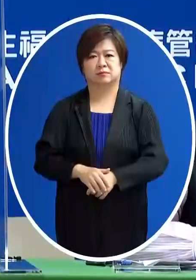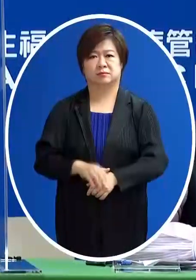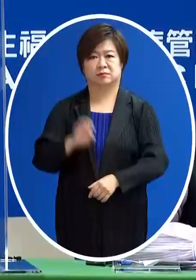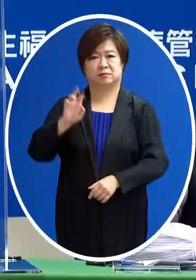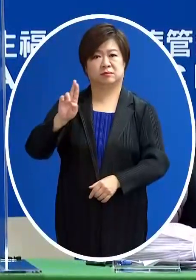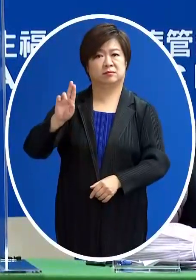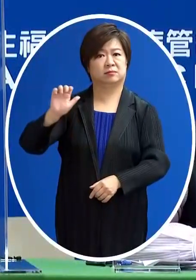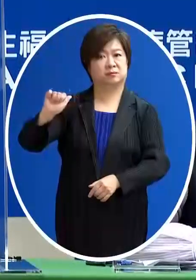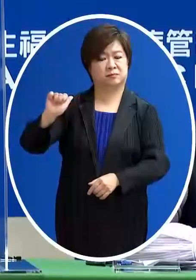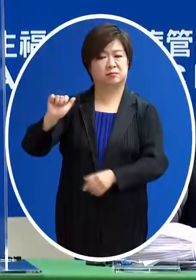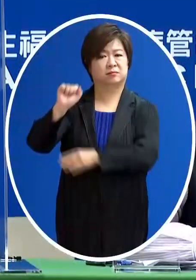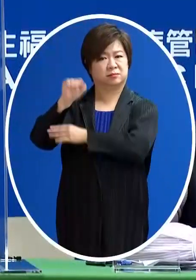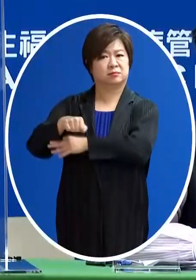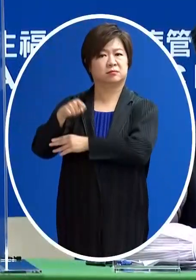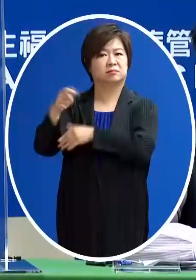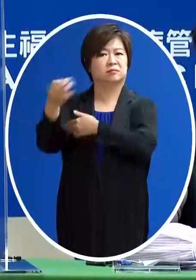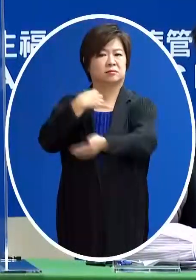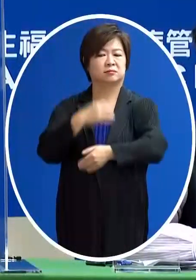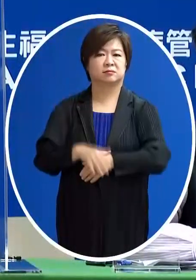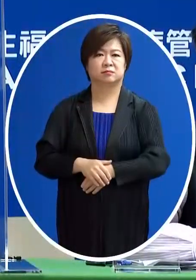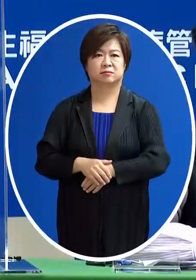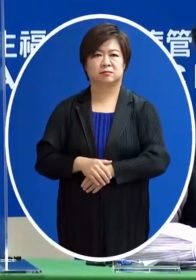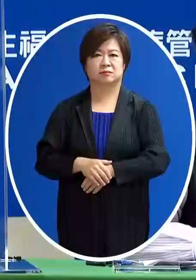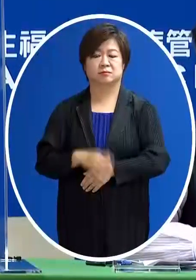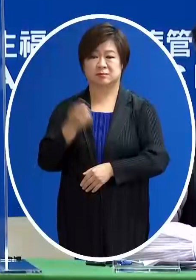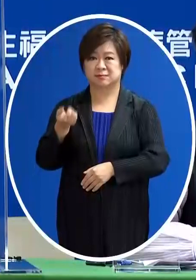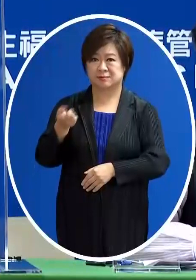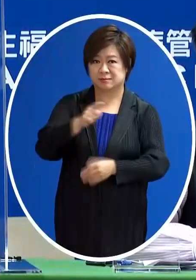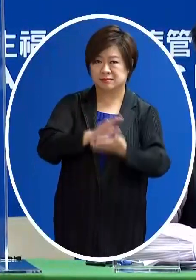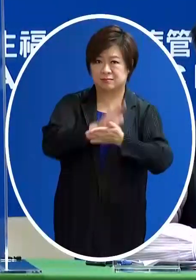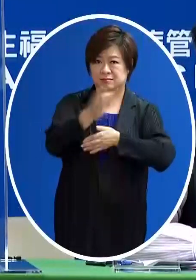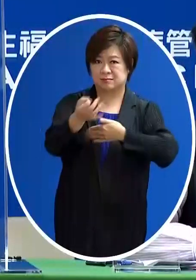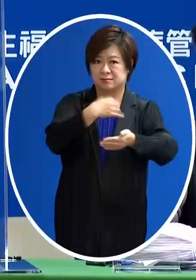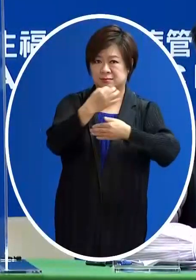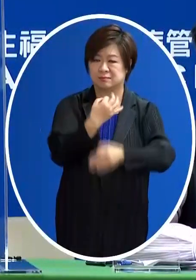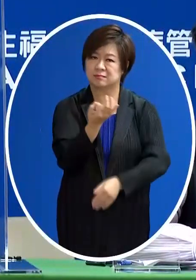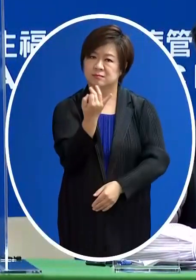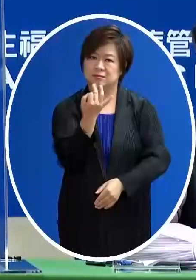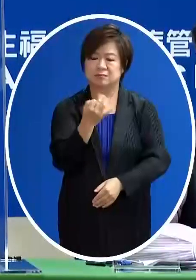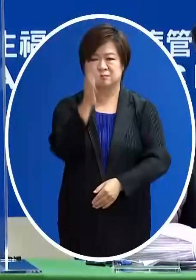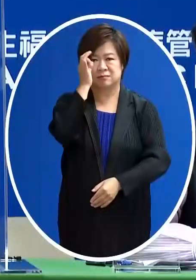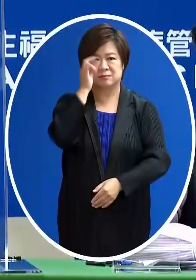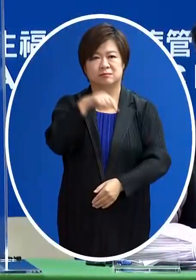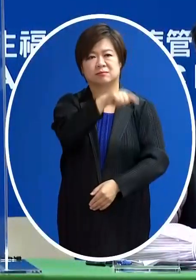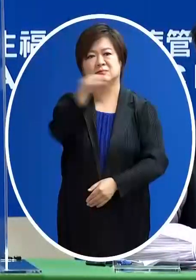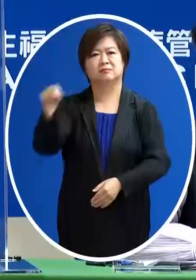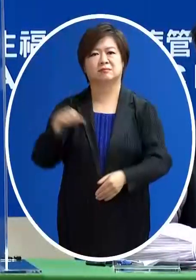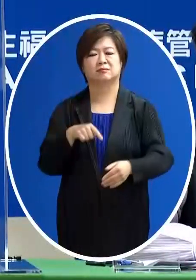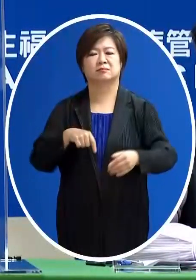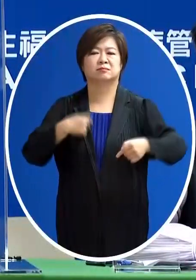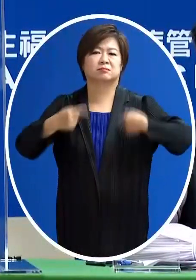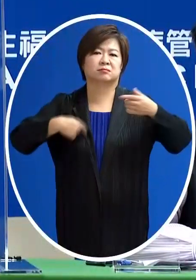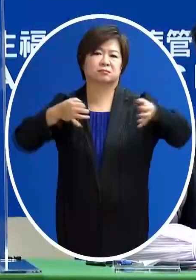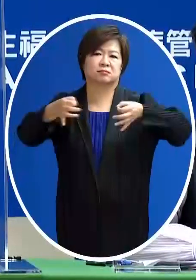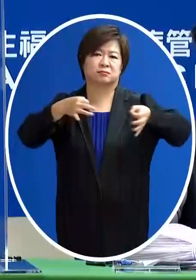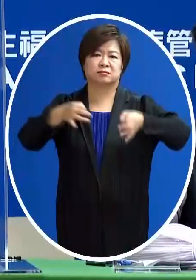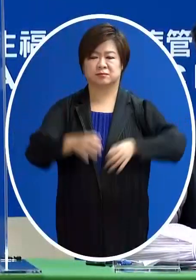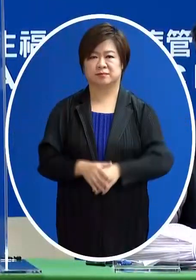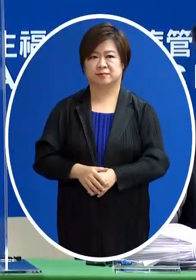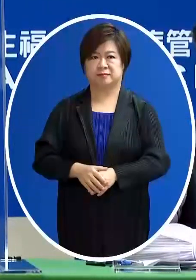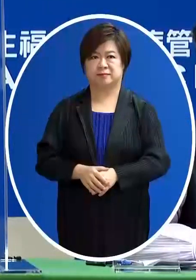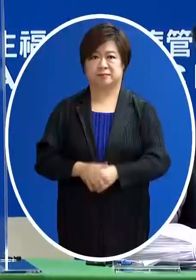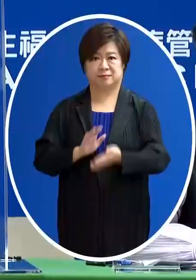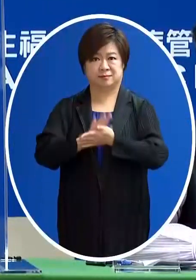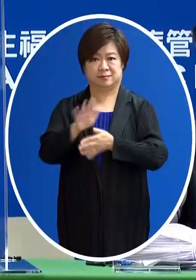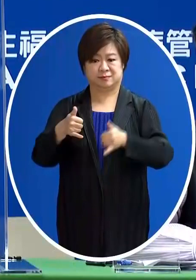UA那至於他販賣的價格 那就是一個市場的認同度了 那會不會列在我們的所謂實